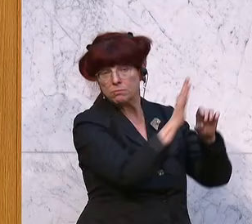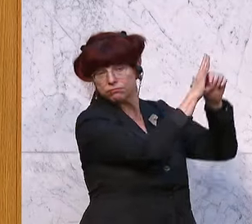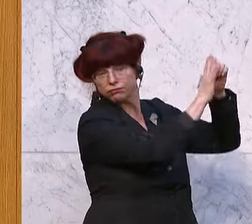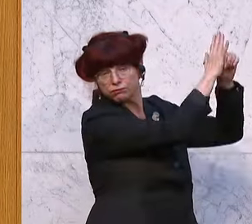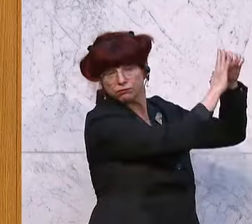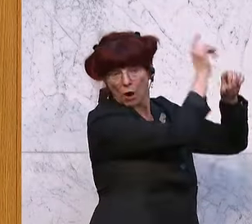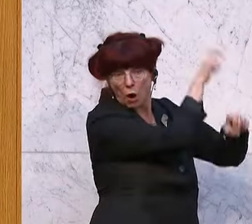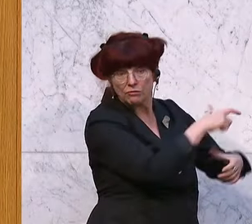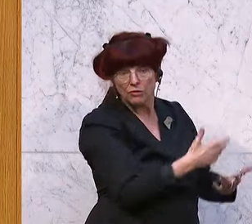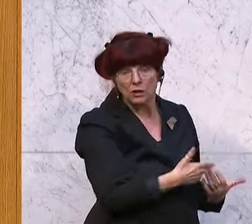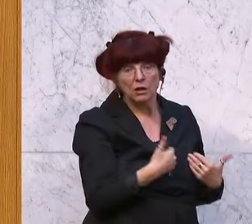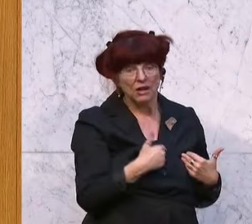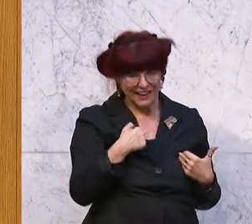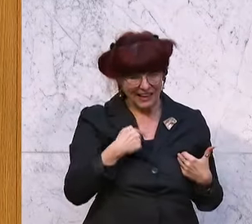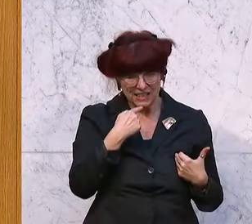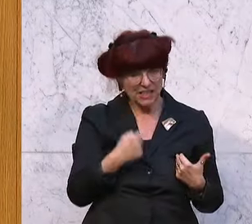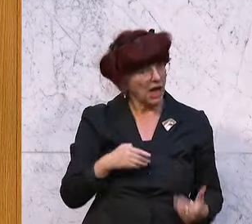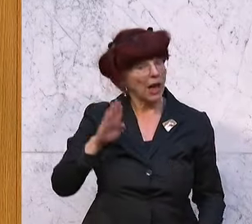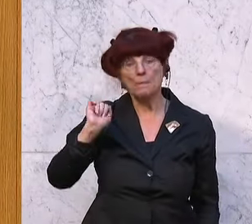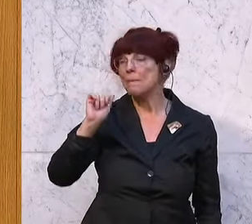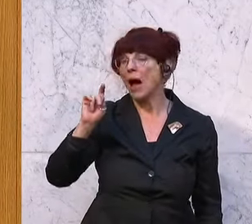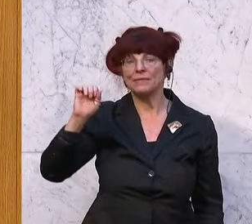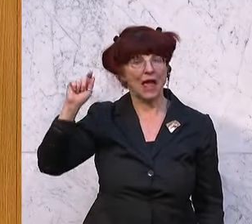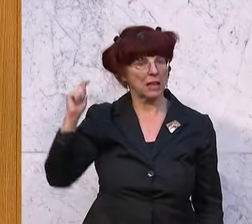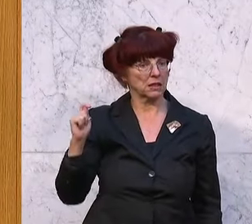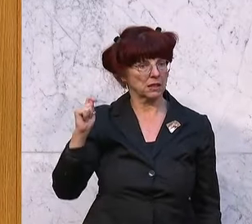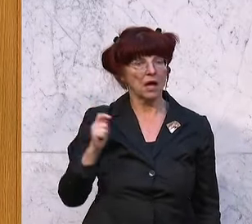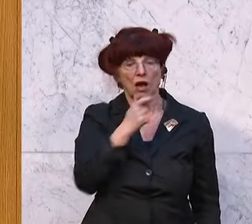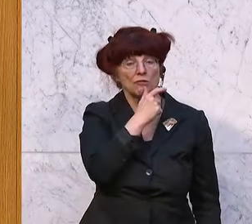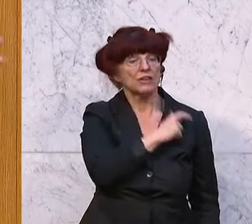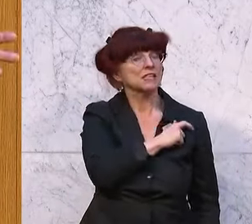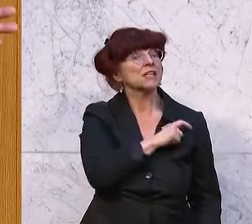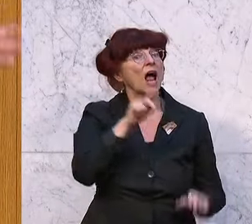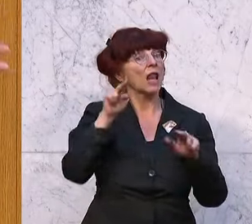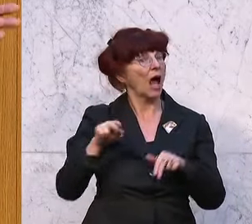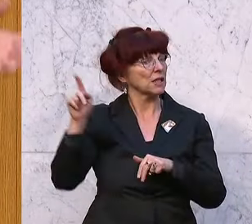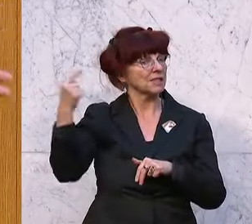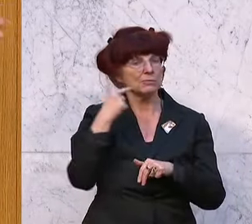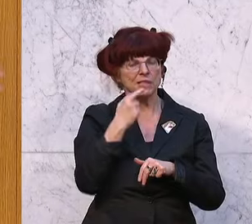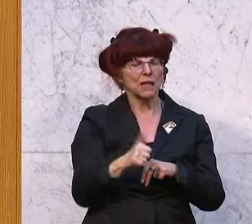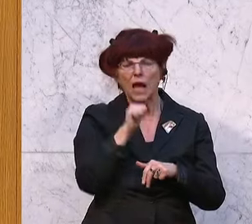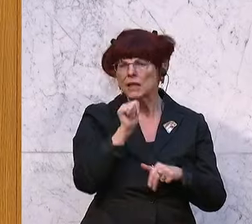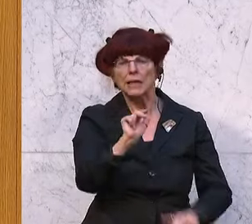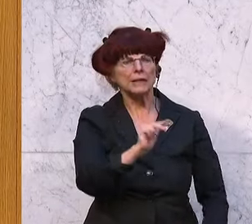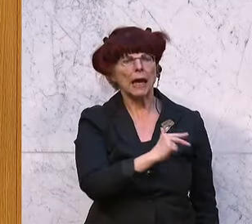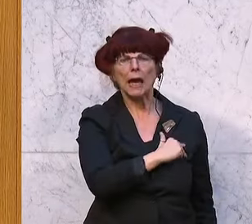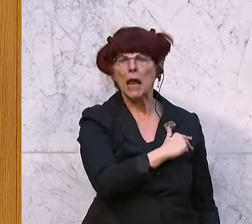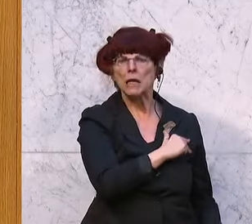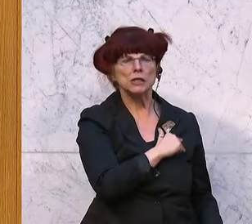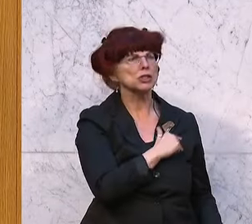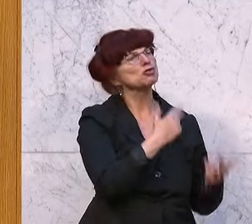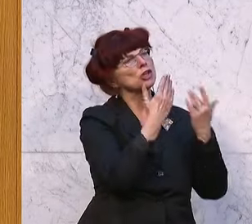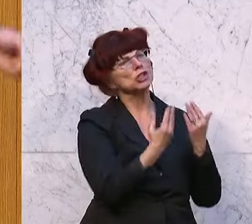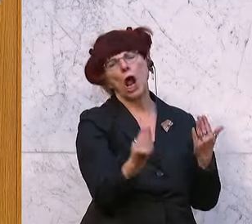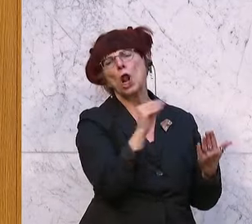Manipulationsmachwerk. Das sage ja nicht die, das sagt der Badelt vom Fiskalrat. Ist ja nicht meine Erfindung. Lauter unrealistische Annahmen hat man dort